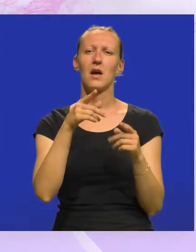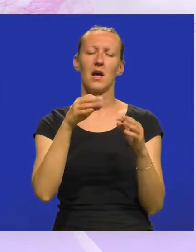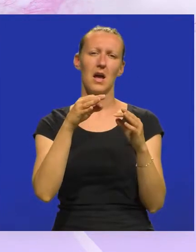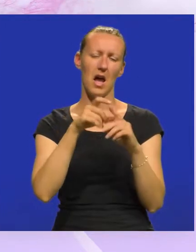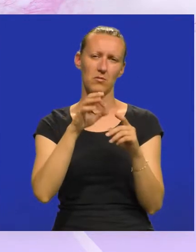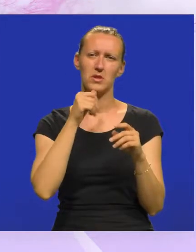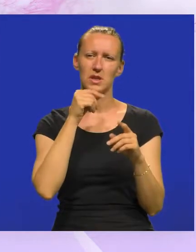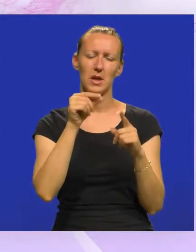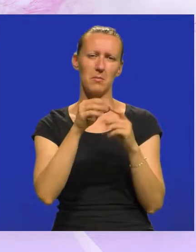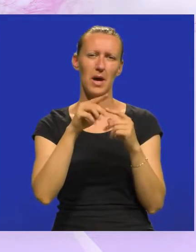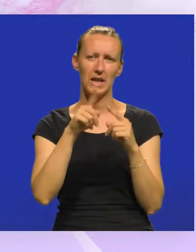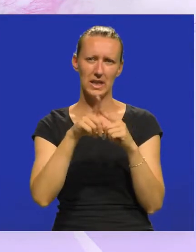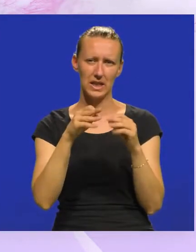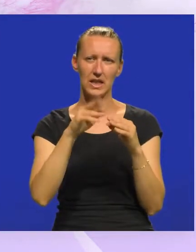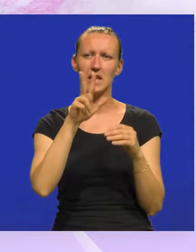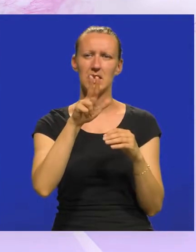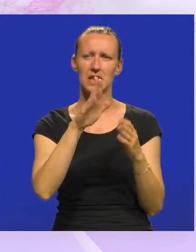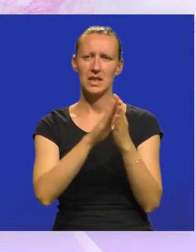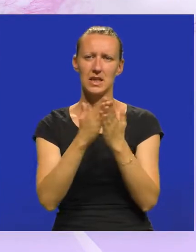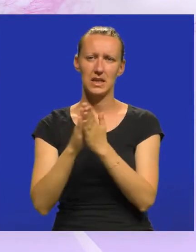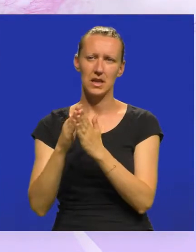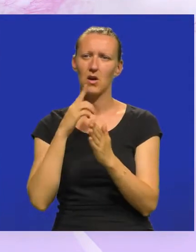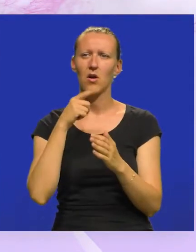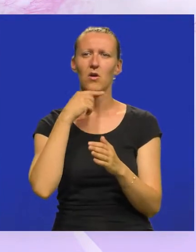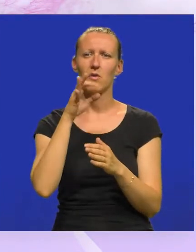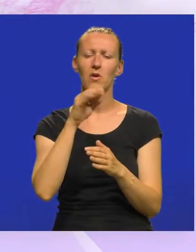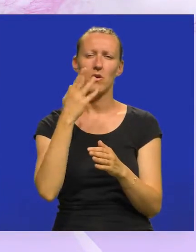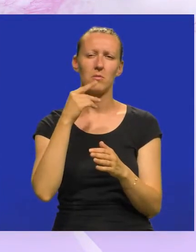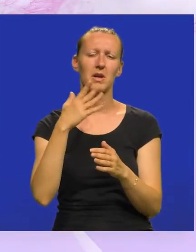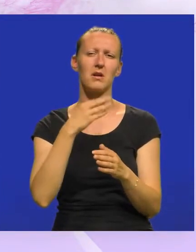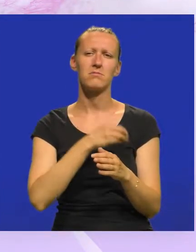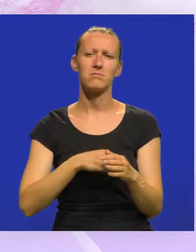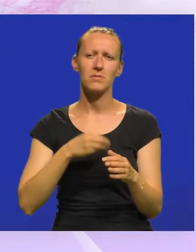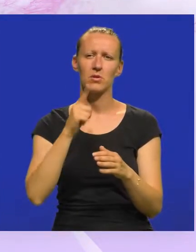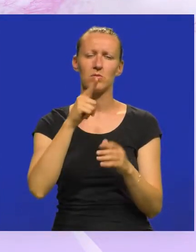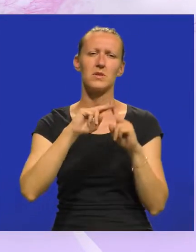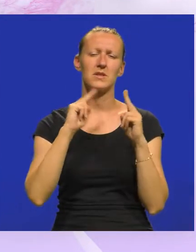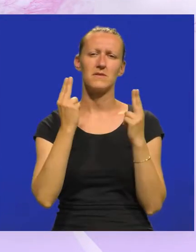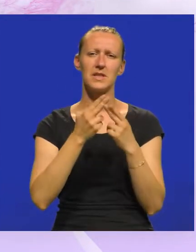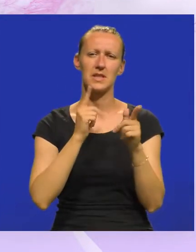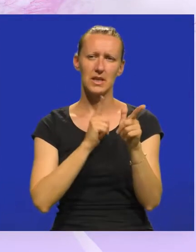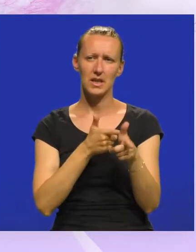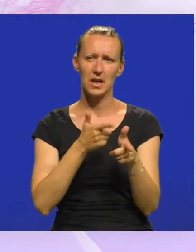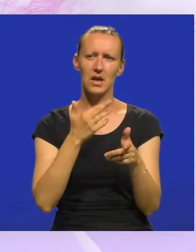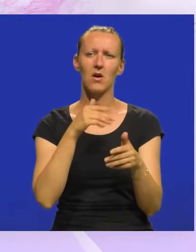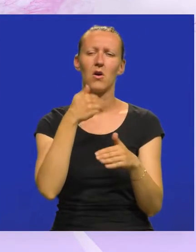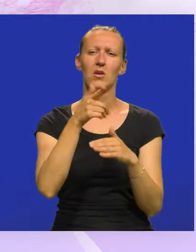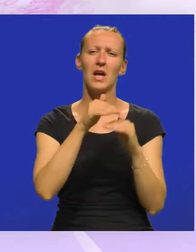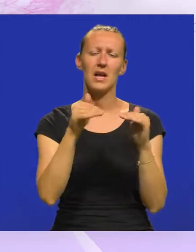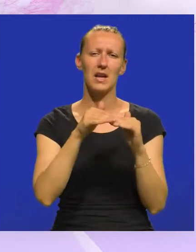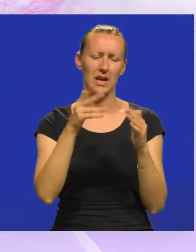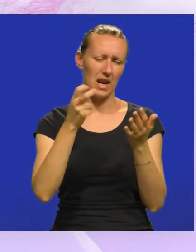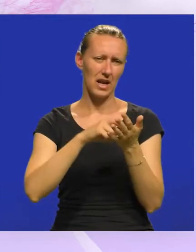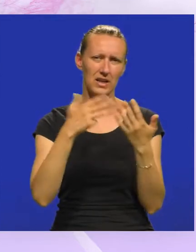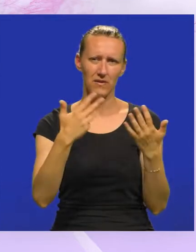Agnus Dei, Lapartita, tri su dijela koja govore o traumama nastalim tijekom drugog svjetskog rata, zatim rata